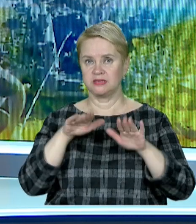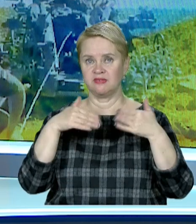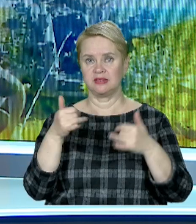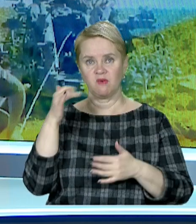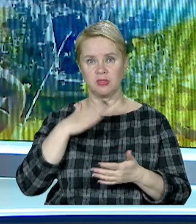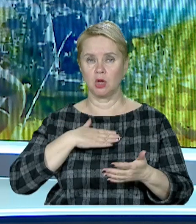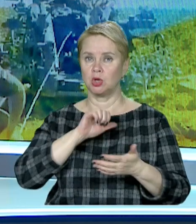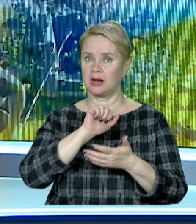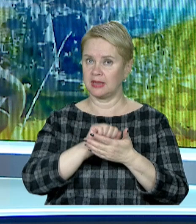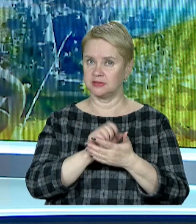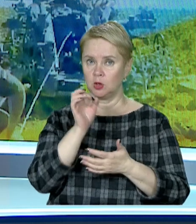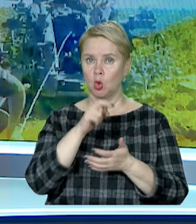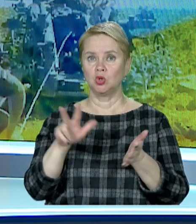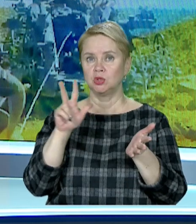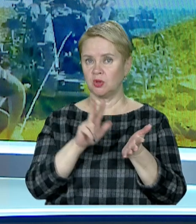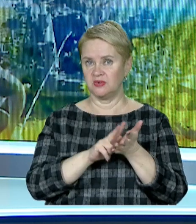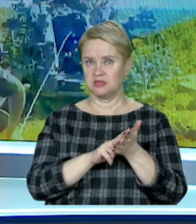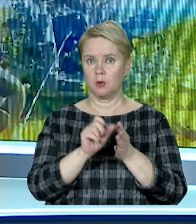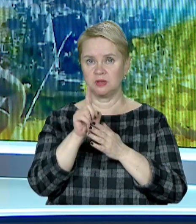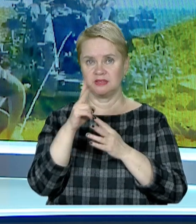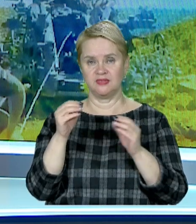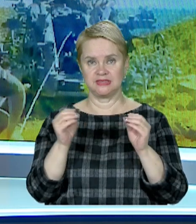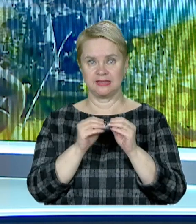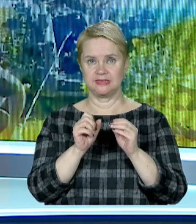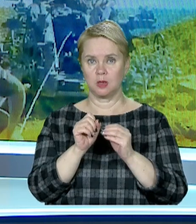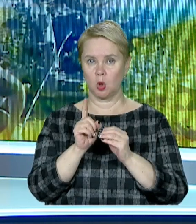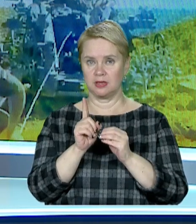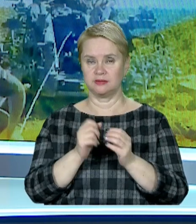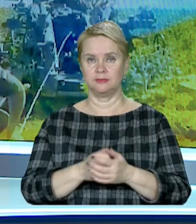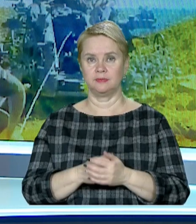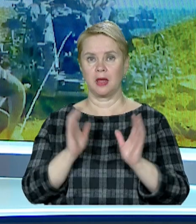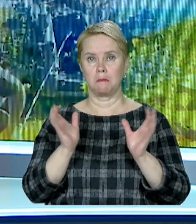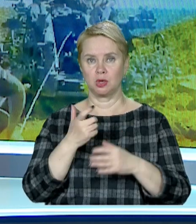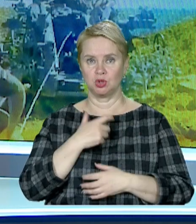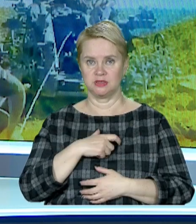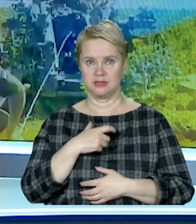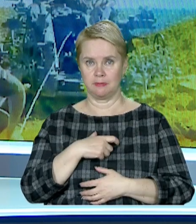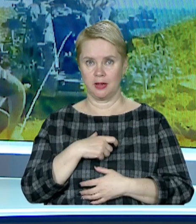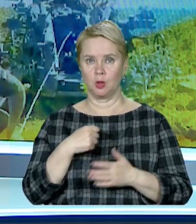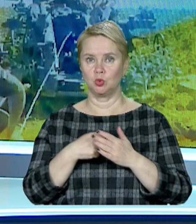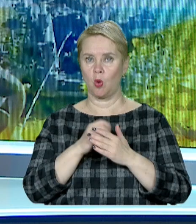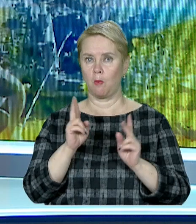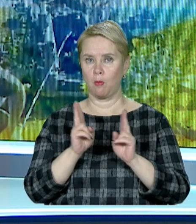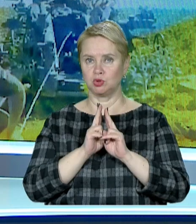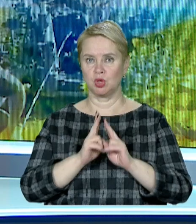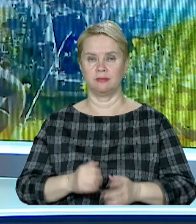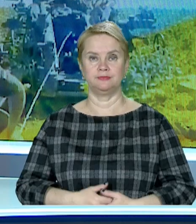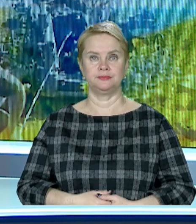звертайтесь на телефон нашої редакції 098 11 210 11. Бережіть себе. До побачення.